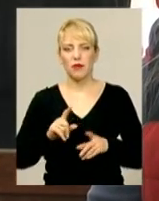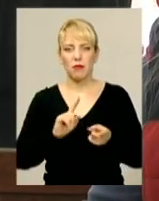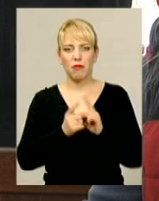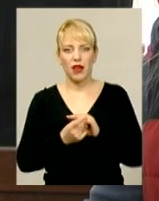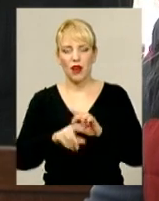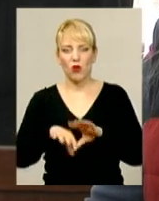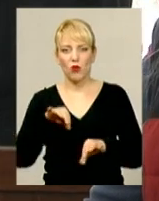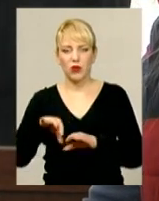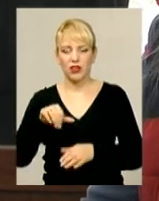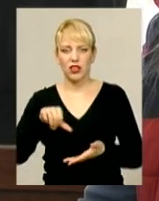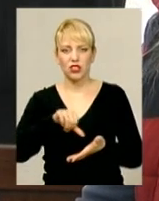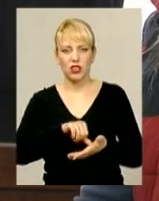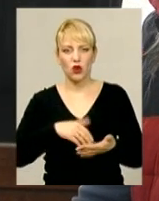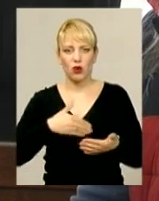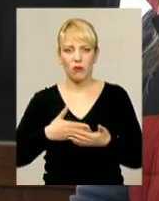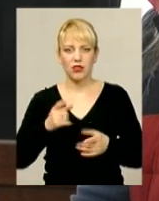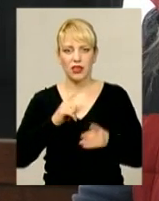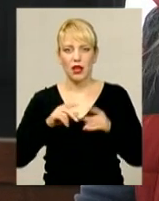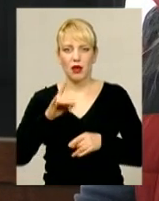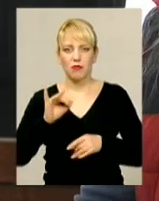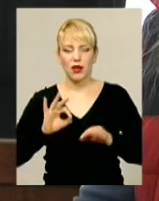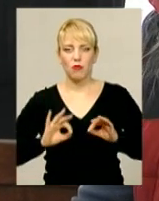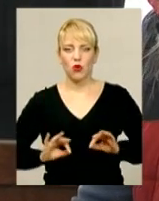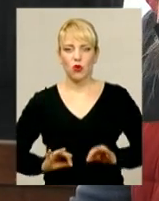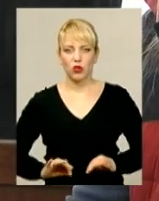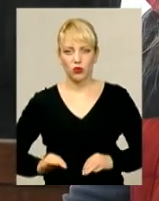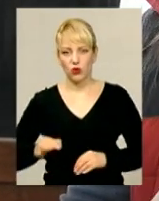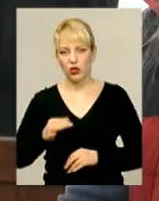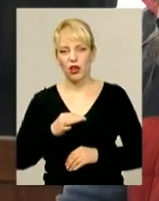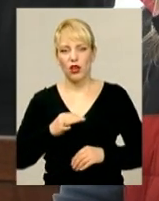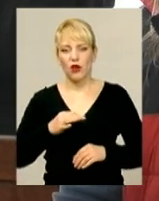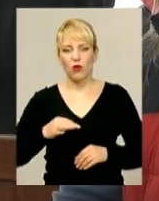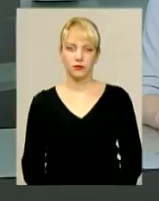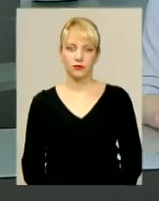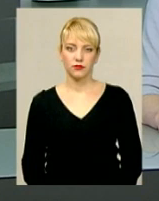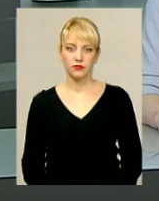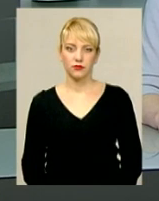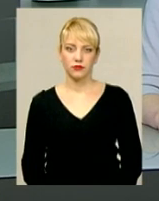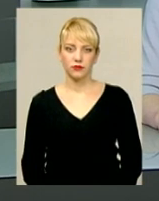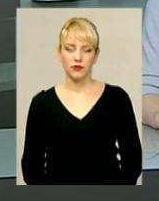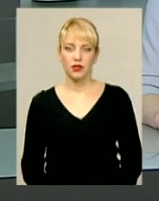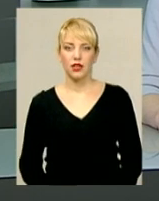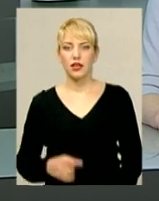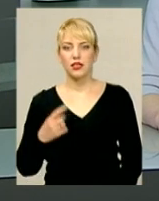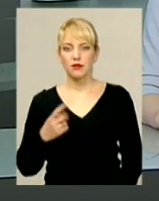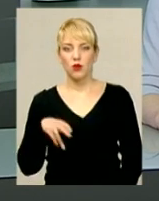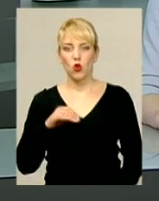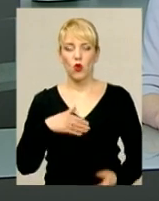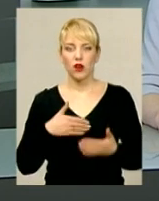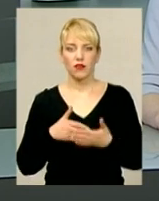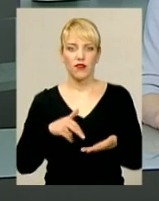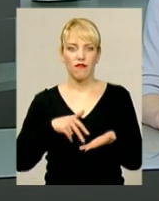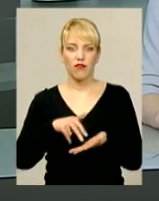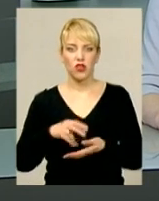громадської ради при прокуратурі Хмельницької області за принципом прозорості та публічності. Спершу до активістів вийшов